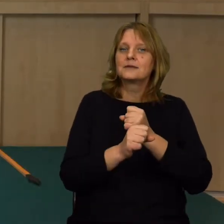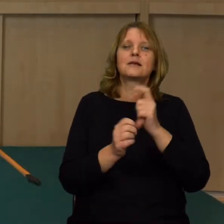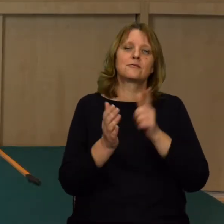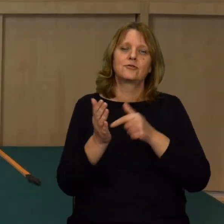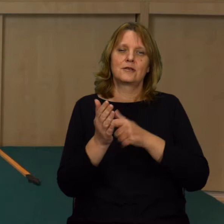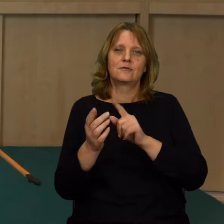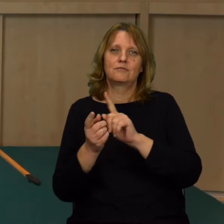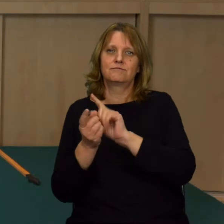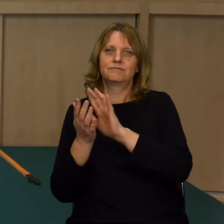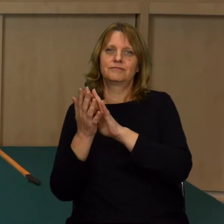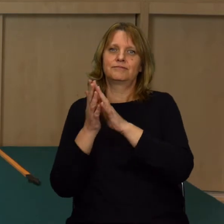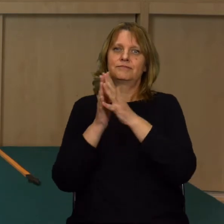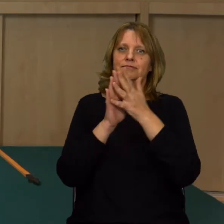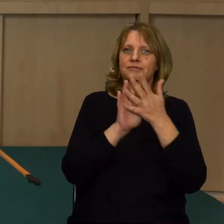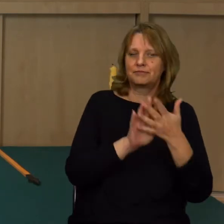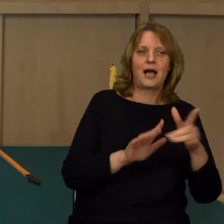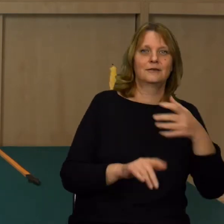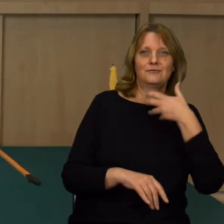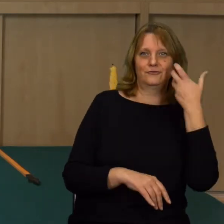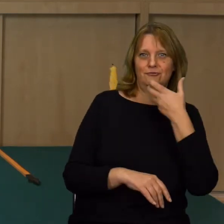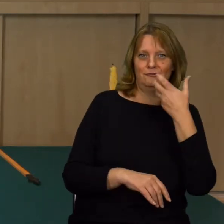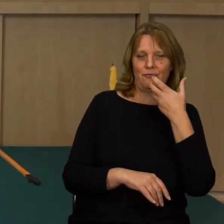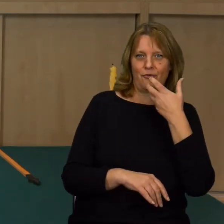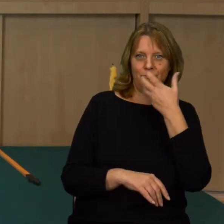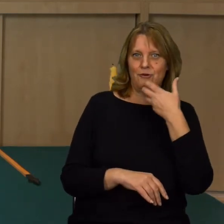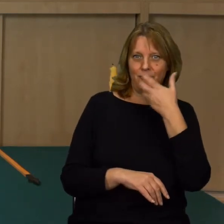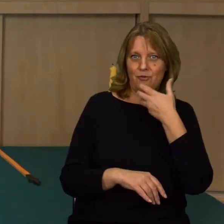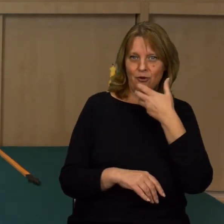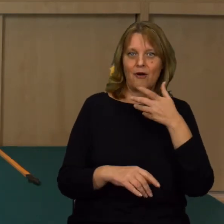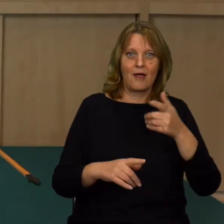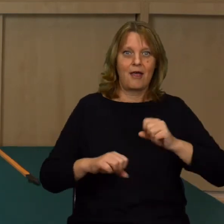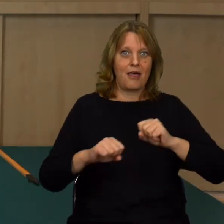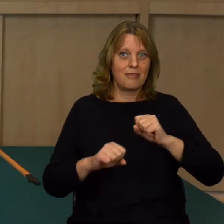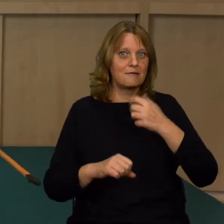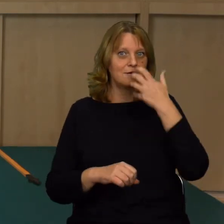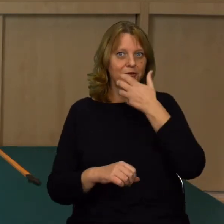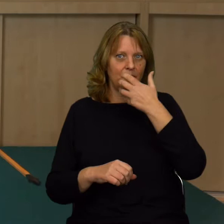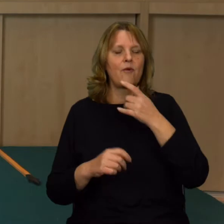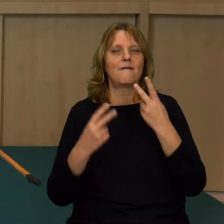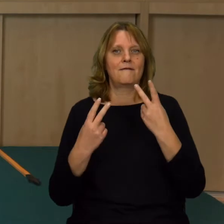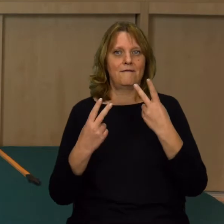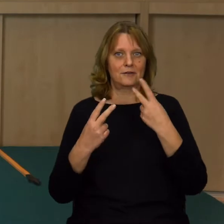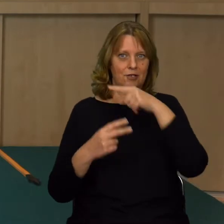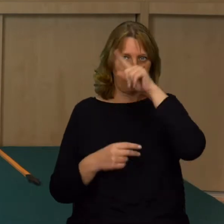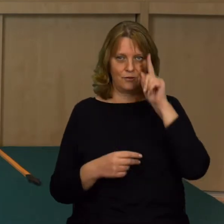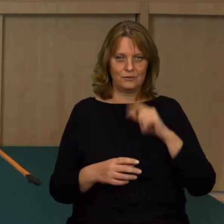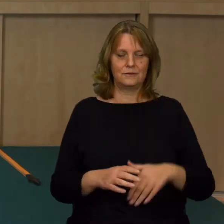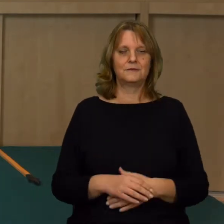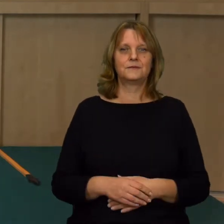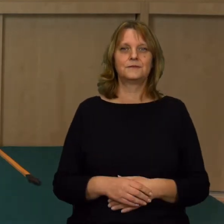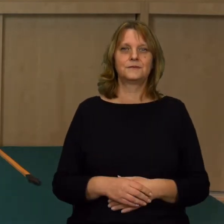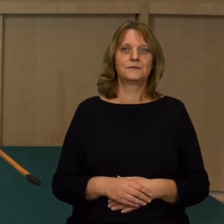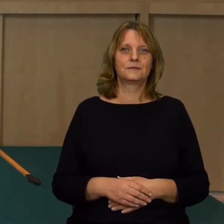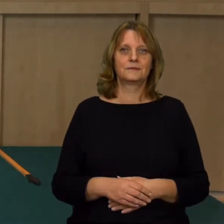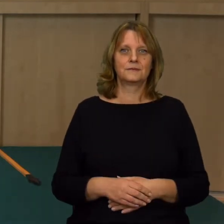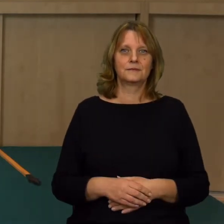często właśnie na ciepło, na energię cieplną, która jest dla nas bardzo ważna. I moi drodzy,